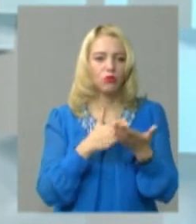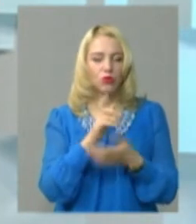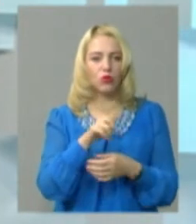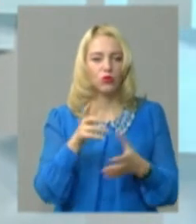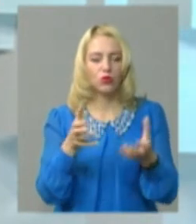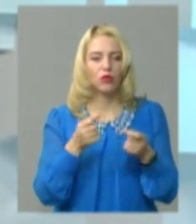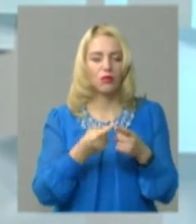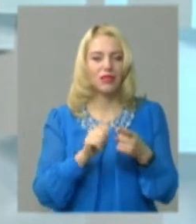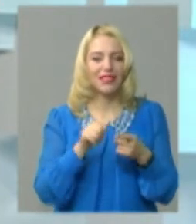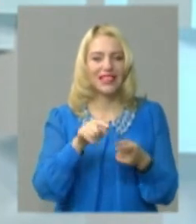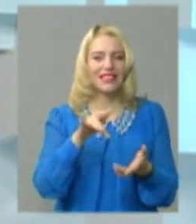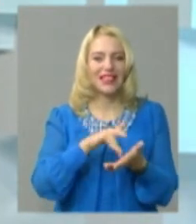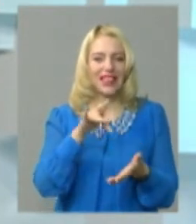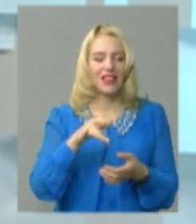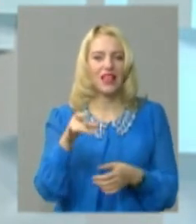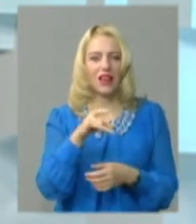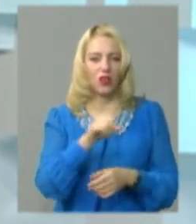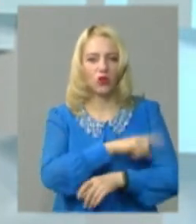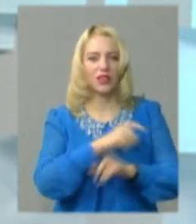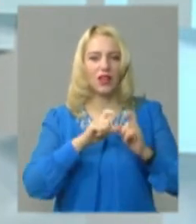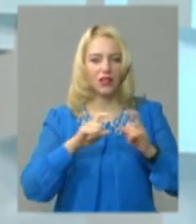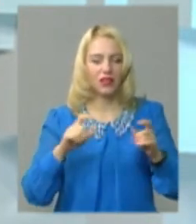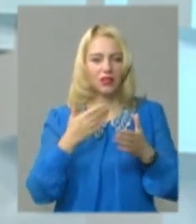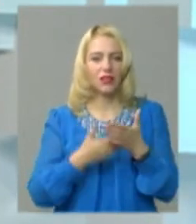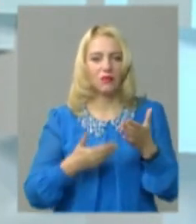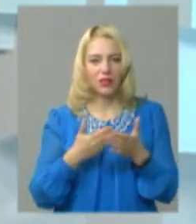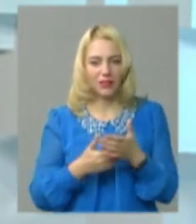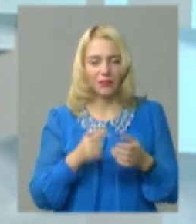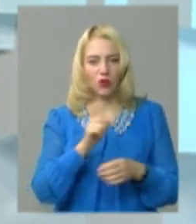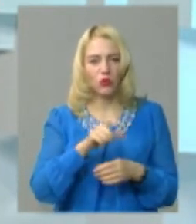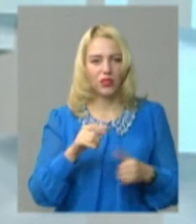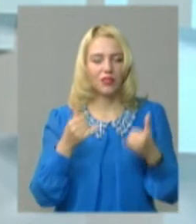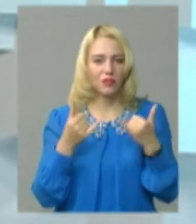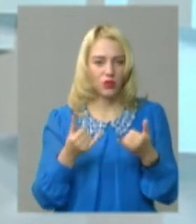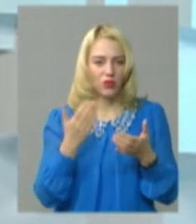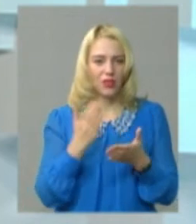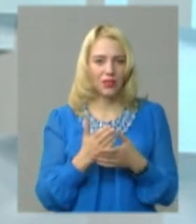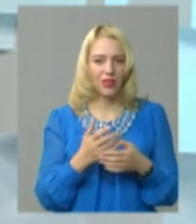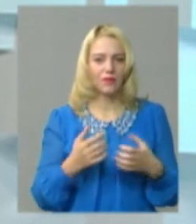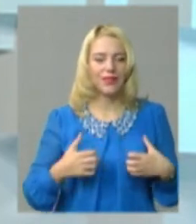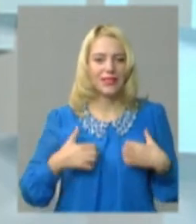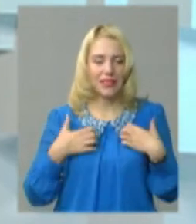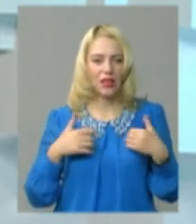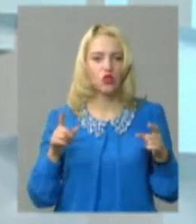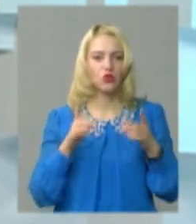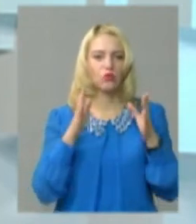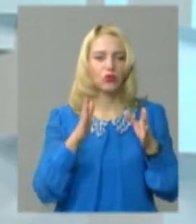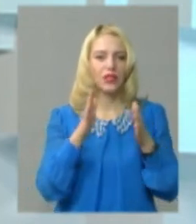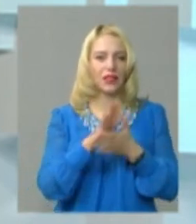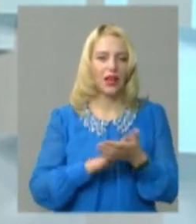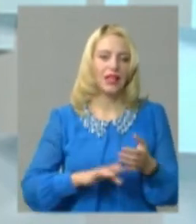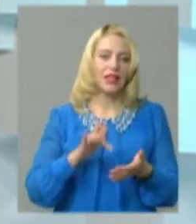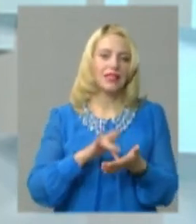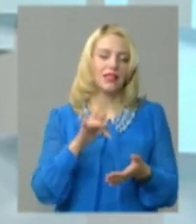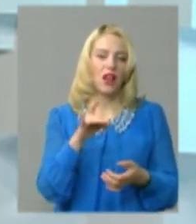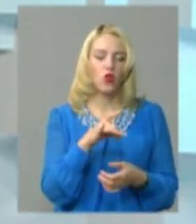люди отримують саме в цій центральній районній лікарні, і, наприклад, у людей на сьогодні є страх. Що буде далі з